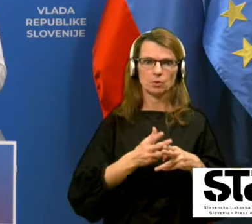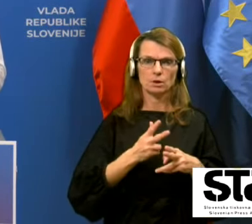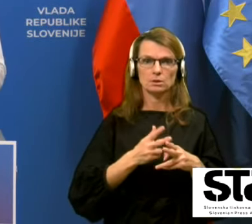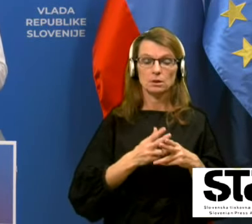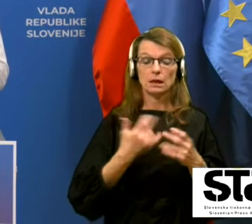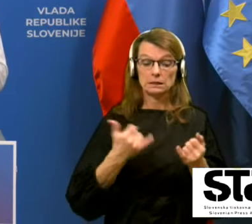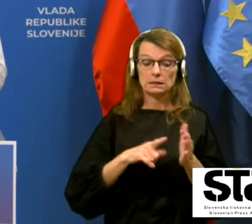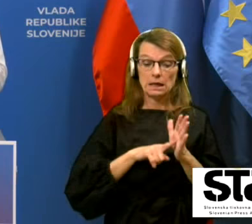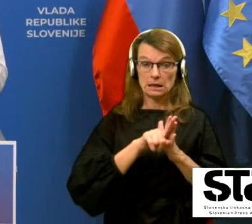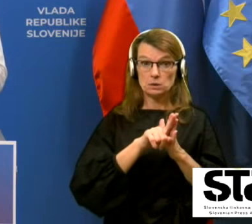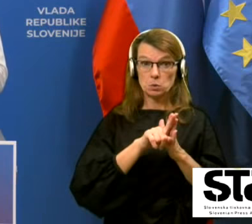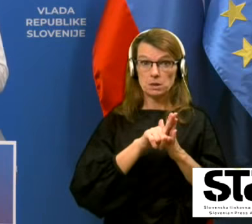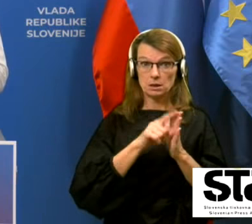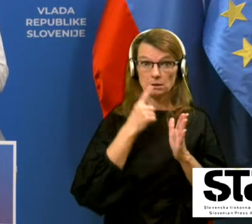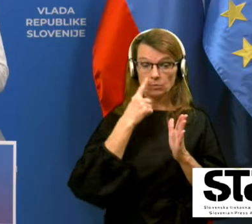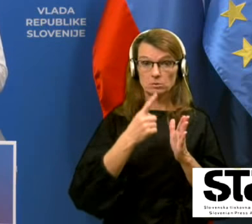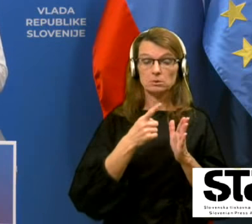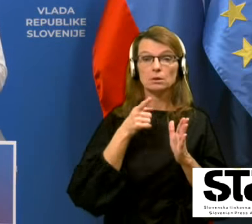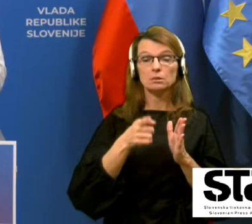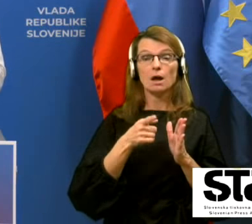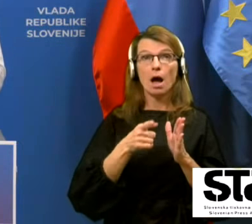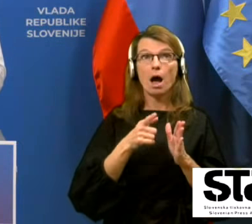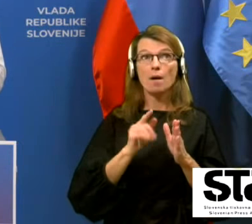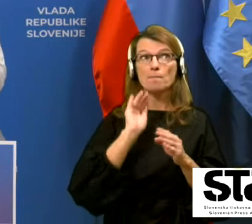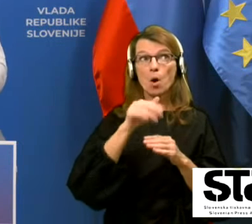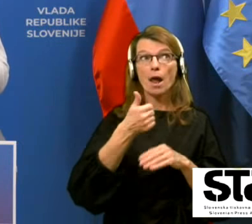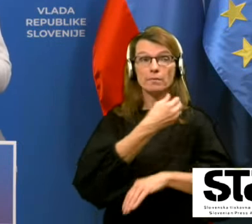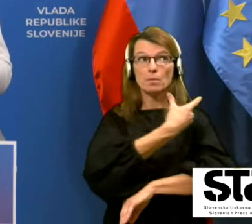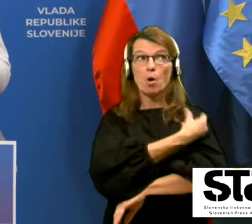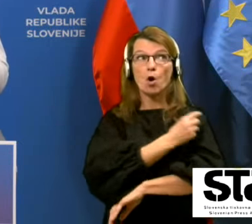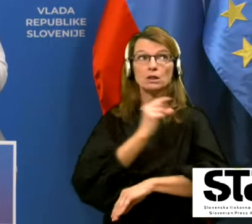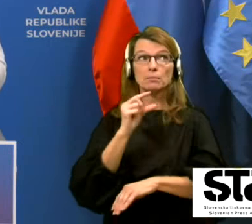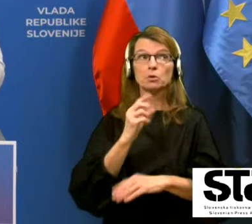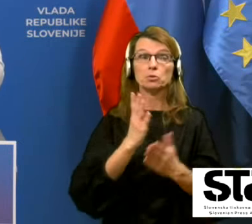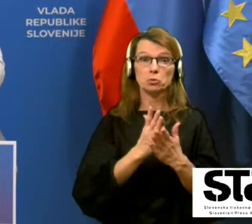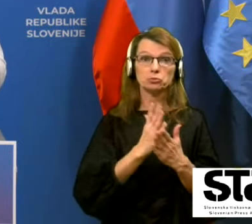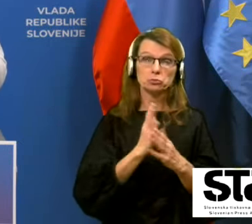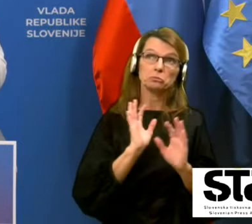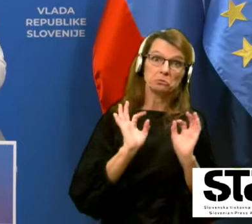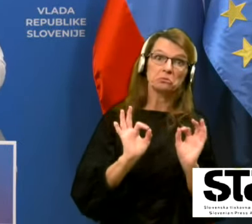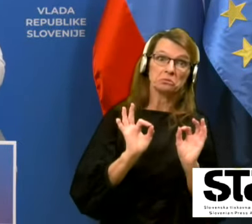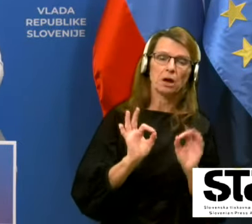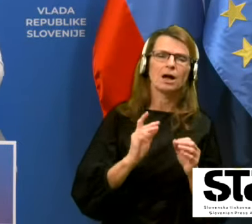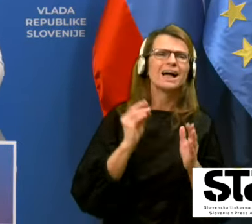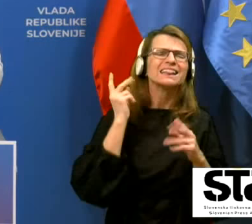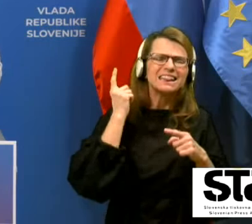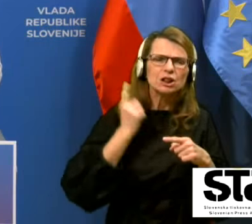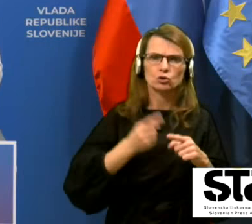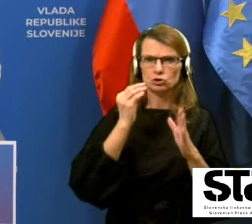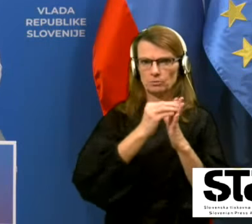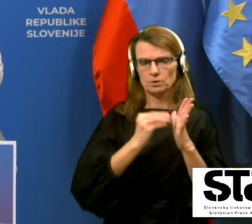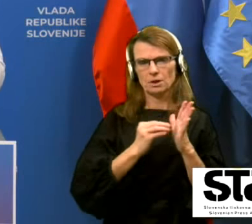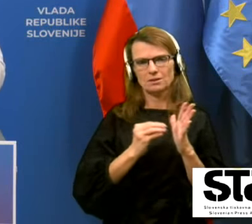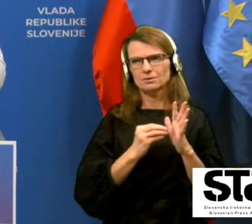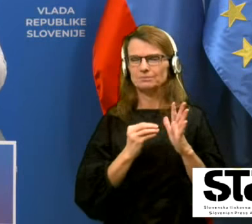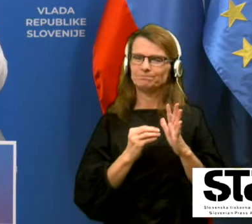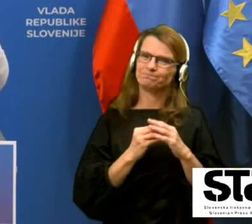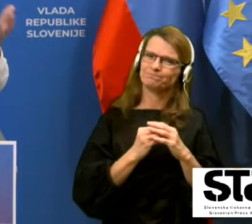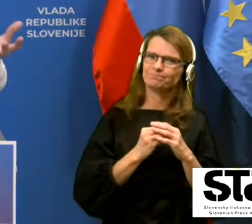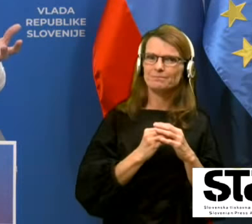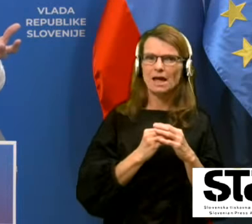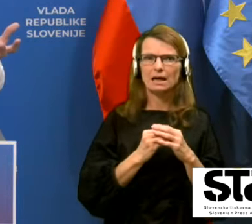že kar zelo dobra po enem odmirku, ampak zdaj točnih podatkov in kaj se zdaj splača, če bi